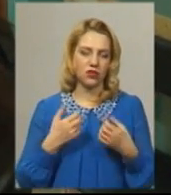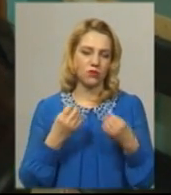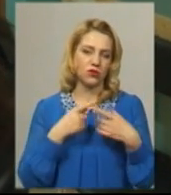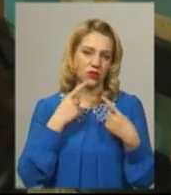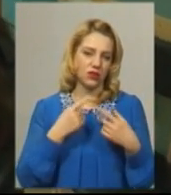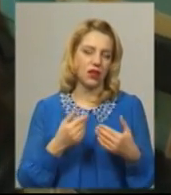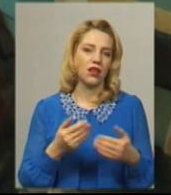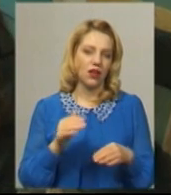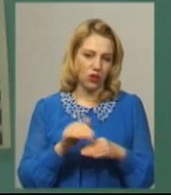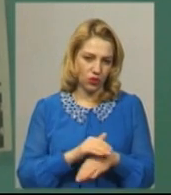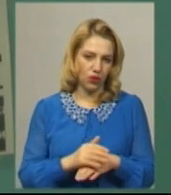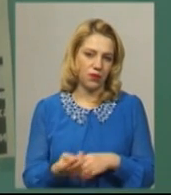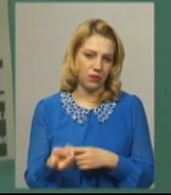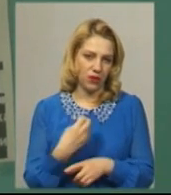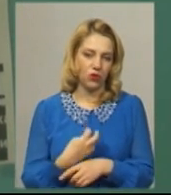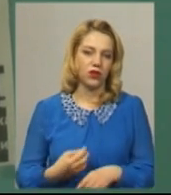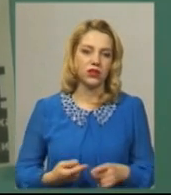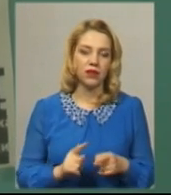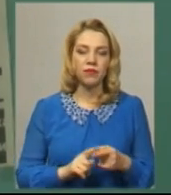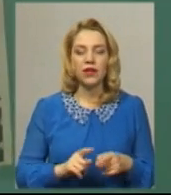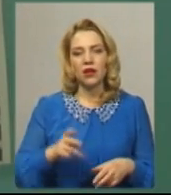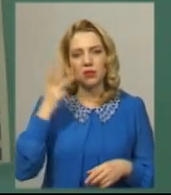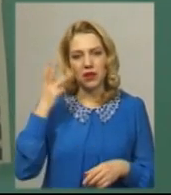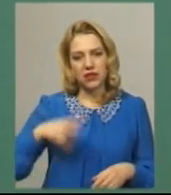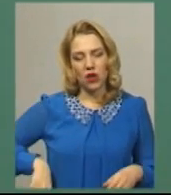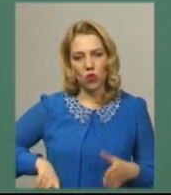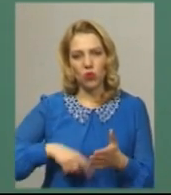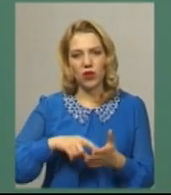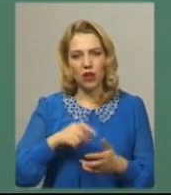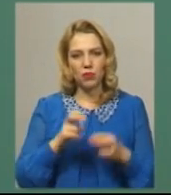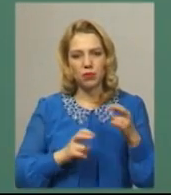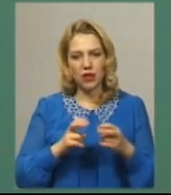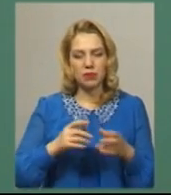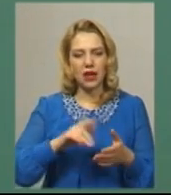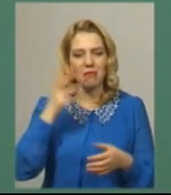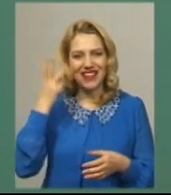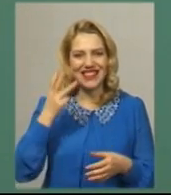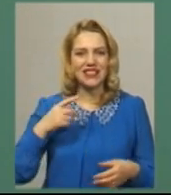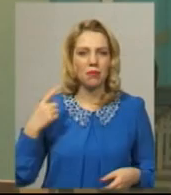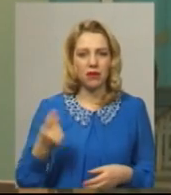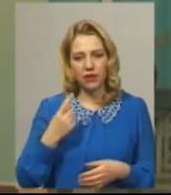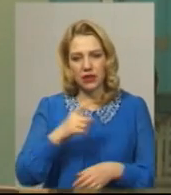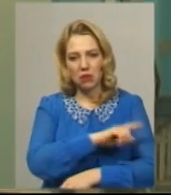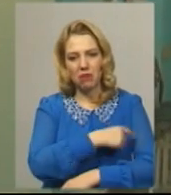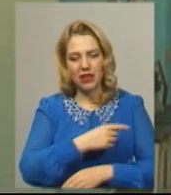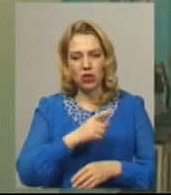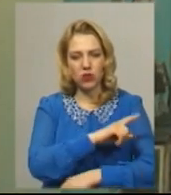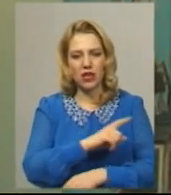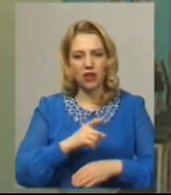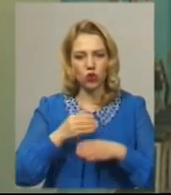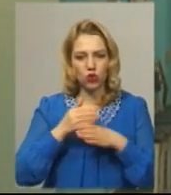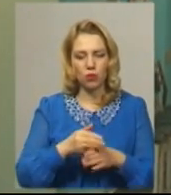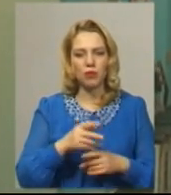що добре, може підійти і все. Медичний директор комунального підприємства Хмельницький міський центр первинної медико-санітарної допомоги номер два